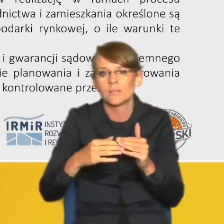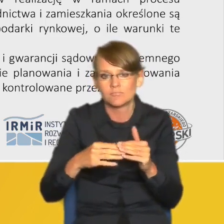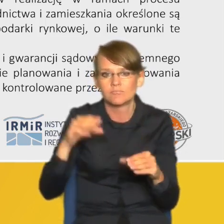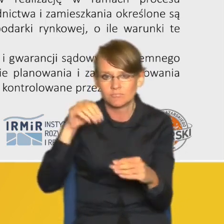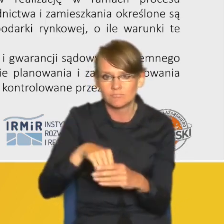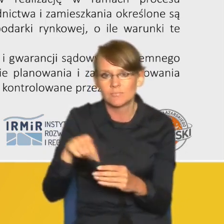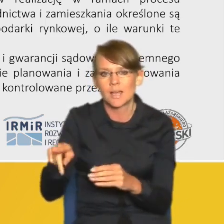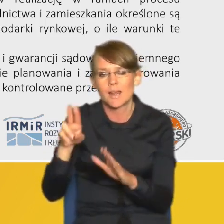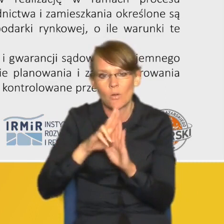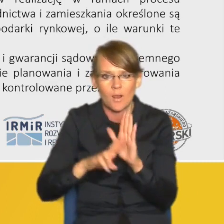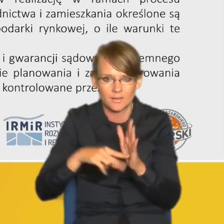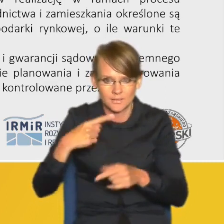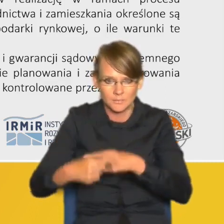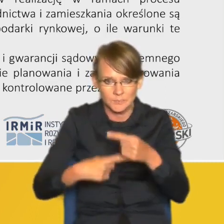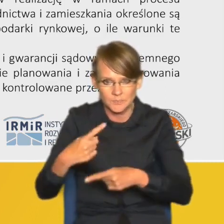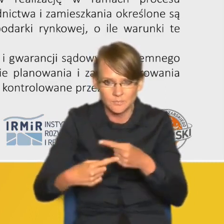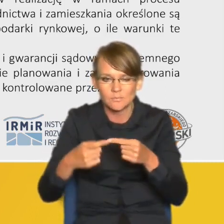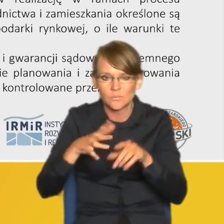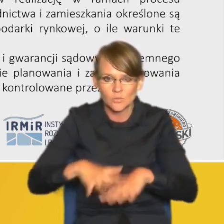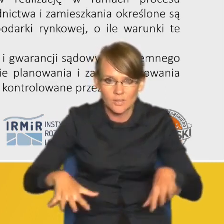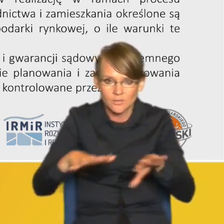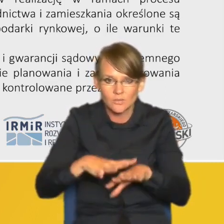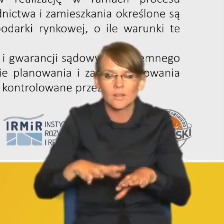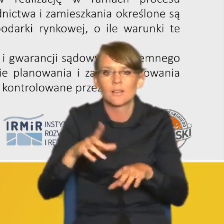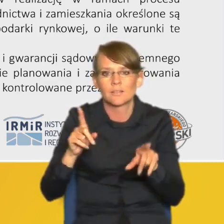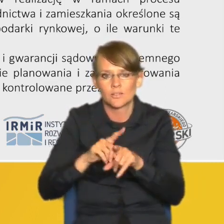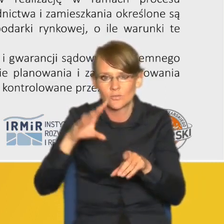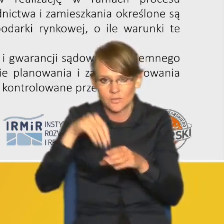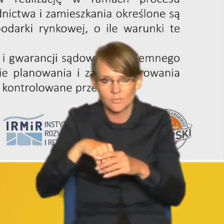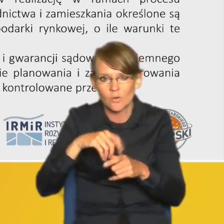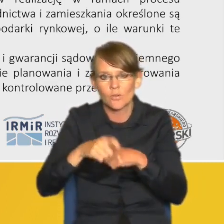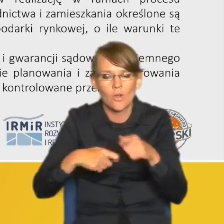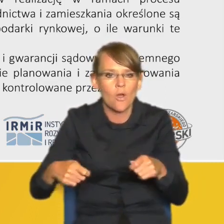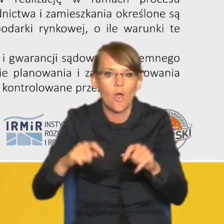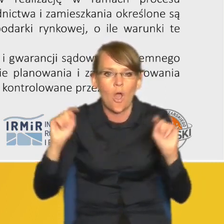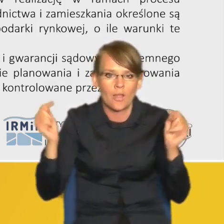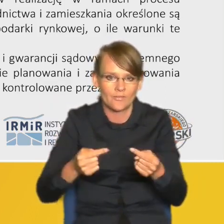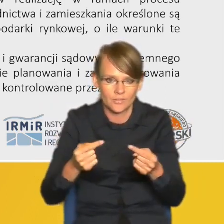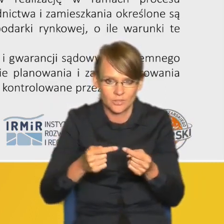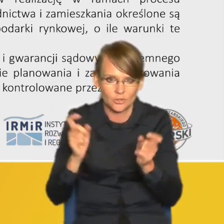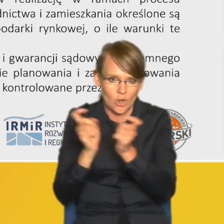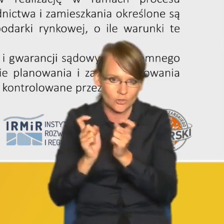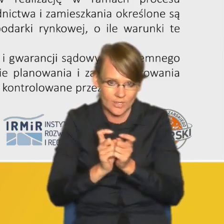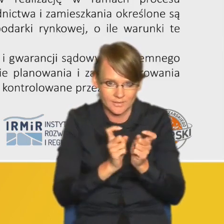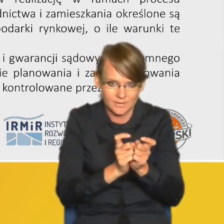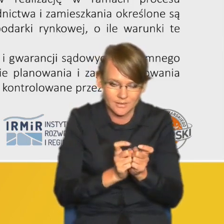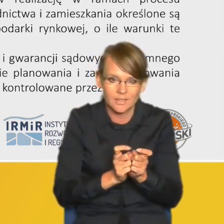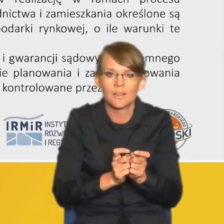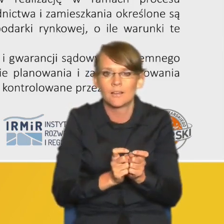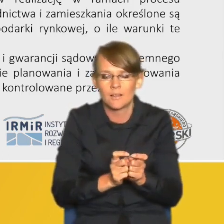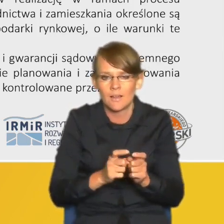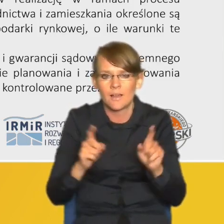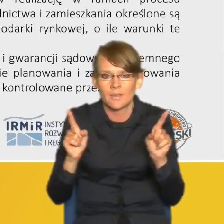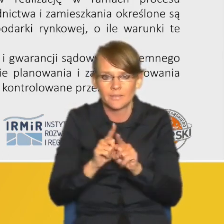ten proces na określonej przestrzeni rozwiązując tym samym konflikty sąsiedzkie które w takiej sytuacji powstawały ale jednocześnie